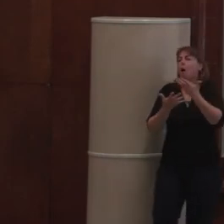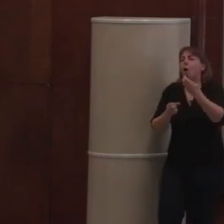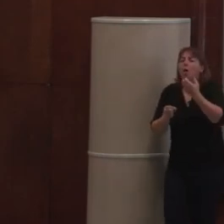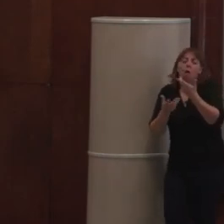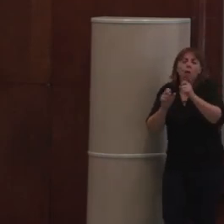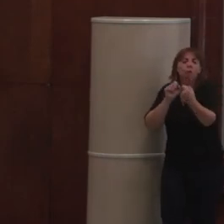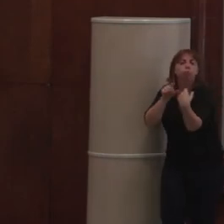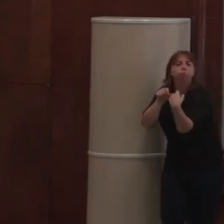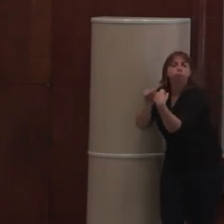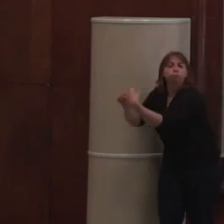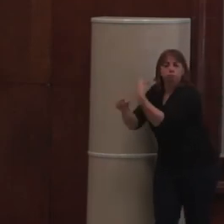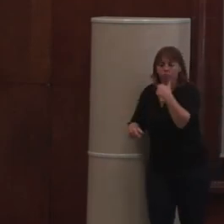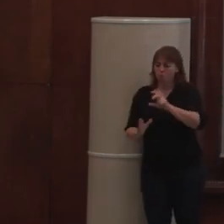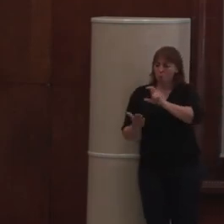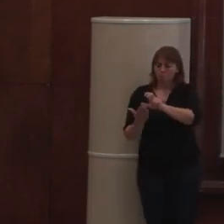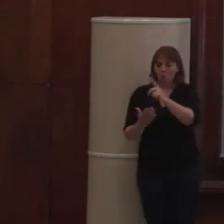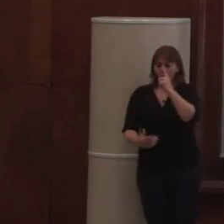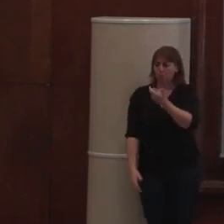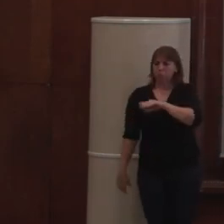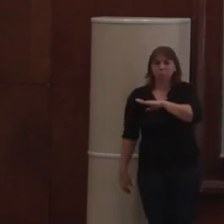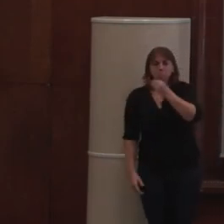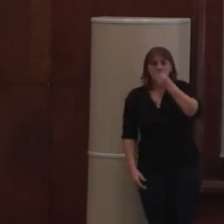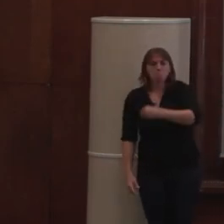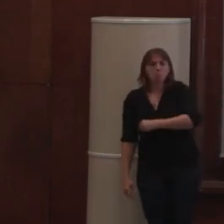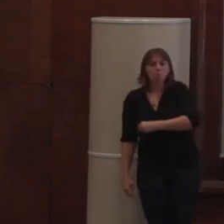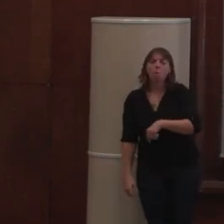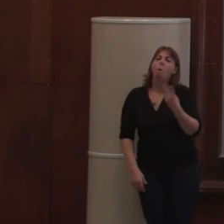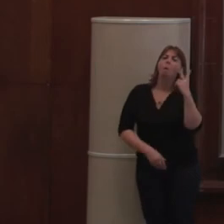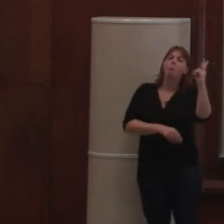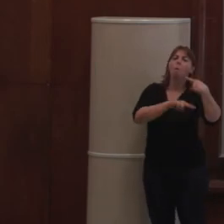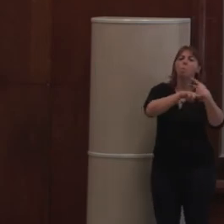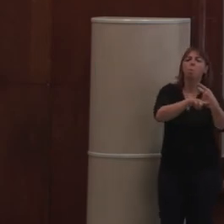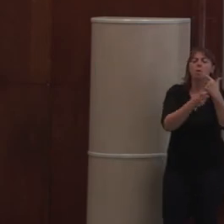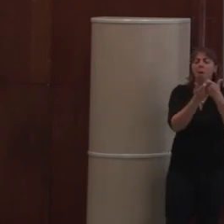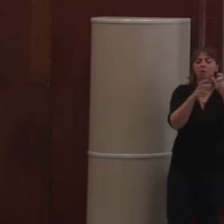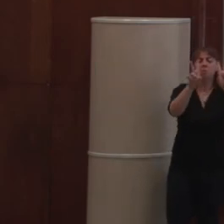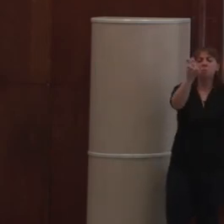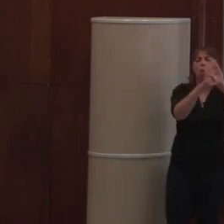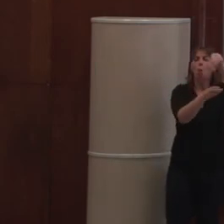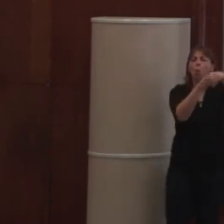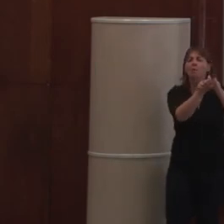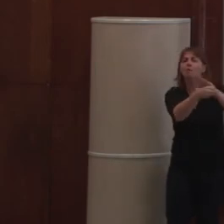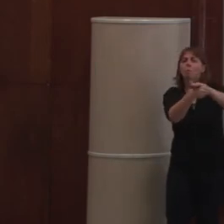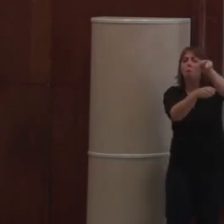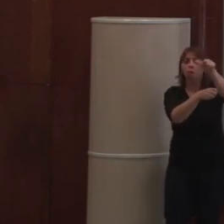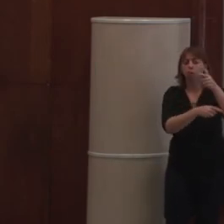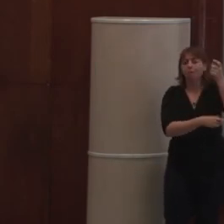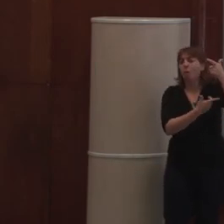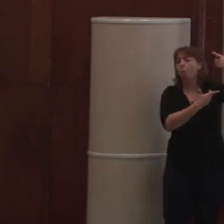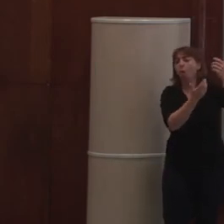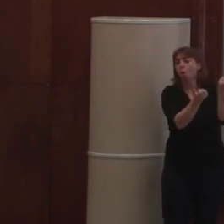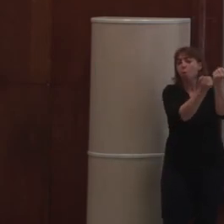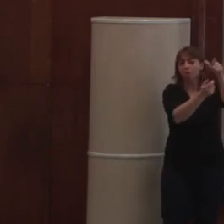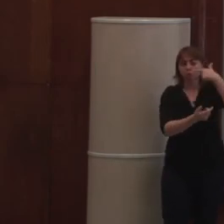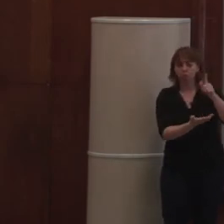tout ça, Plone le fait. Les autres outils que je vous ai mentionnés tout à l'heure, donc Contentful, par exemple, Contentful, c'est une offre commerciale. Vous pouvez